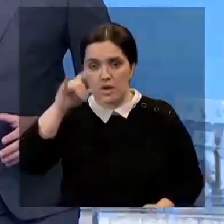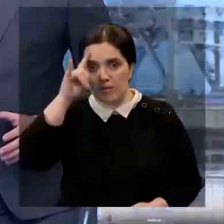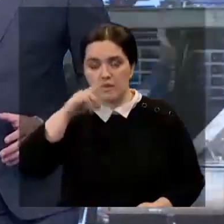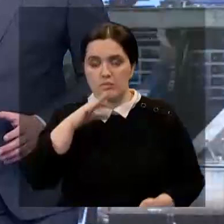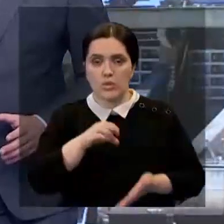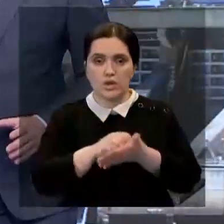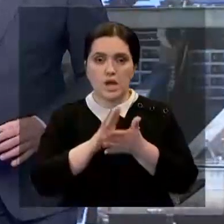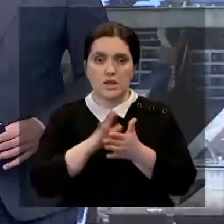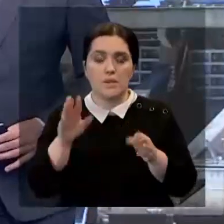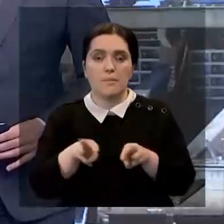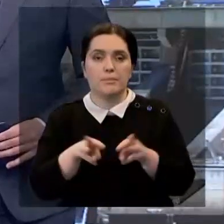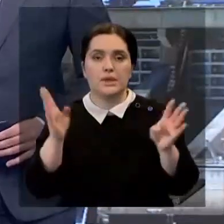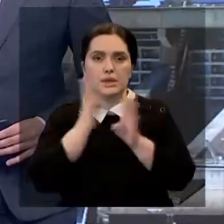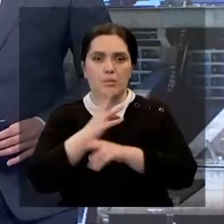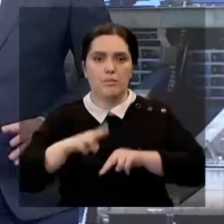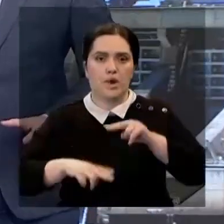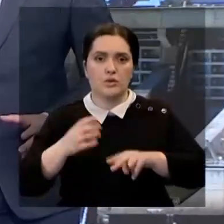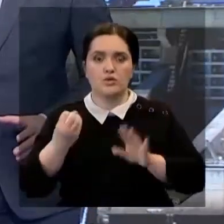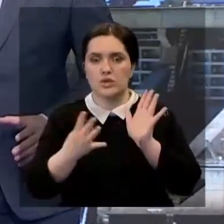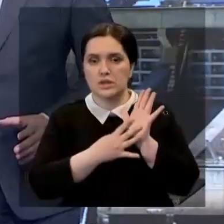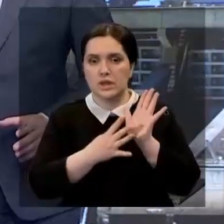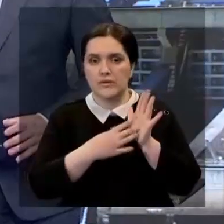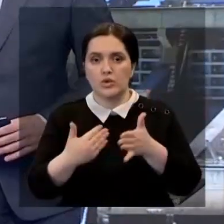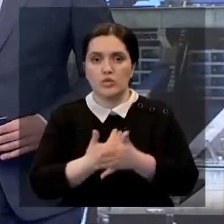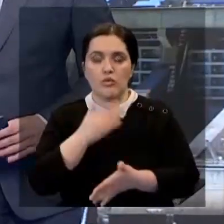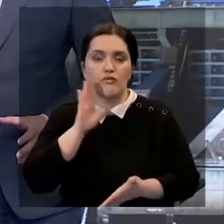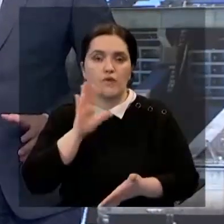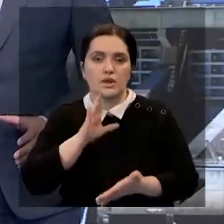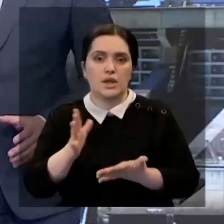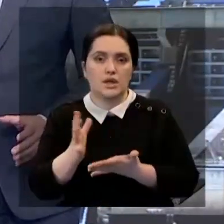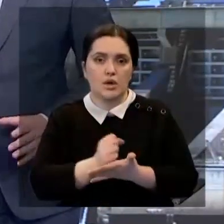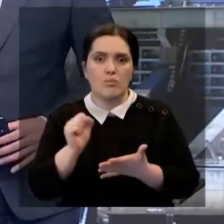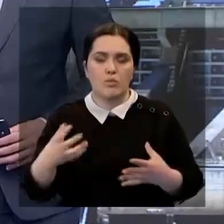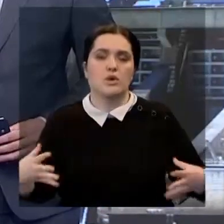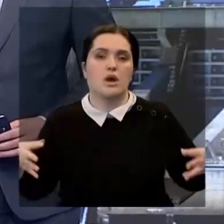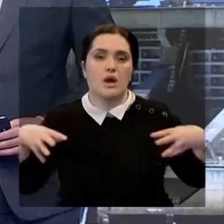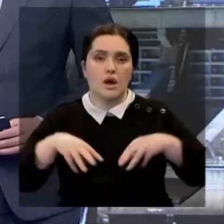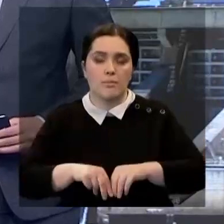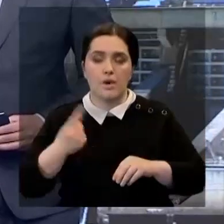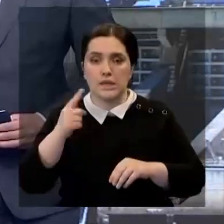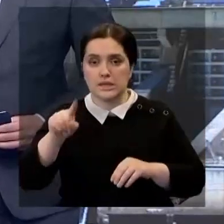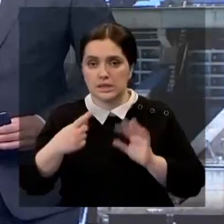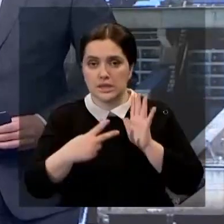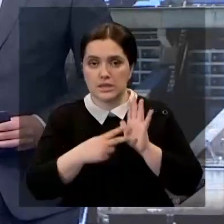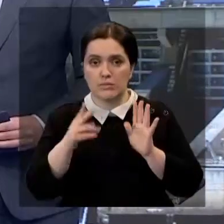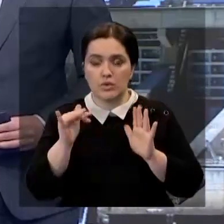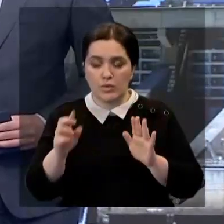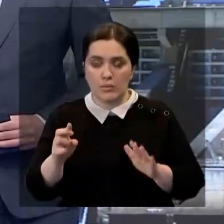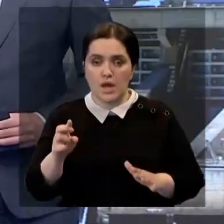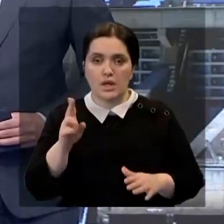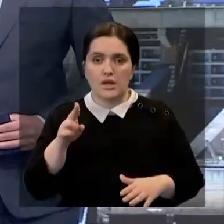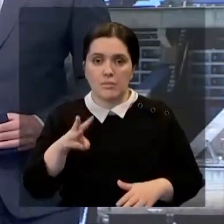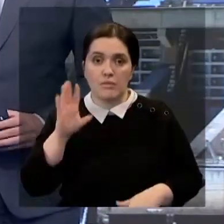по данным Минэкологии, построят еще 9 новых водохранилищ, которые позволят аккумулировать 1,7 кубических километров воды.